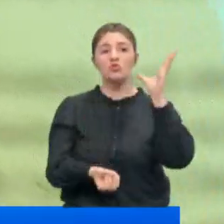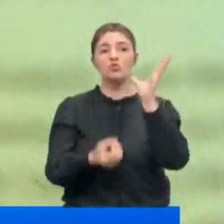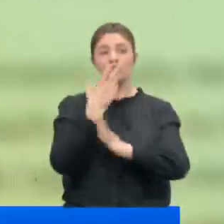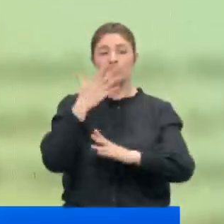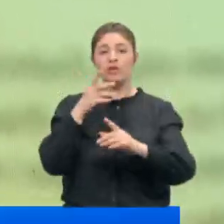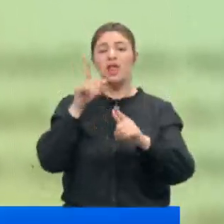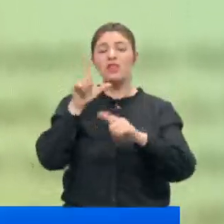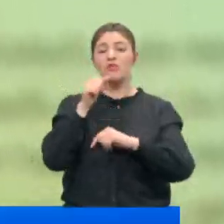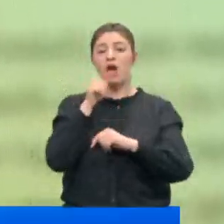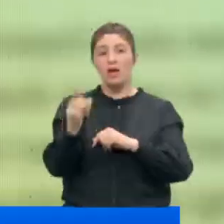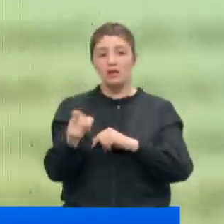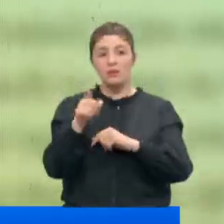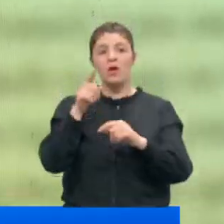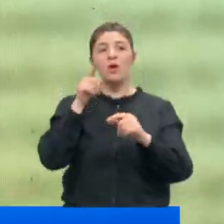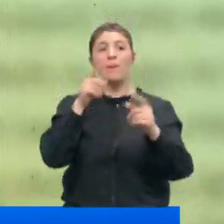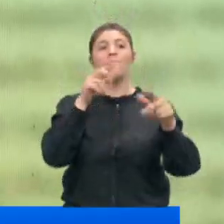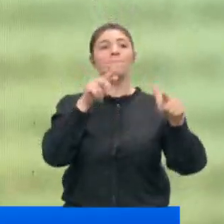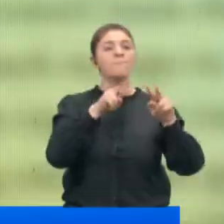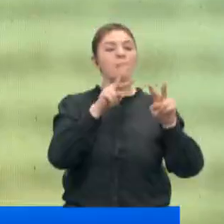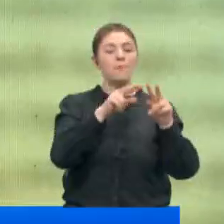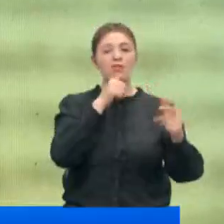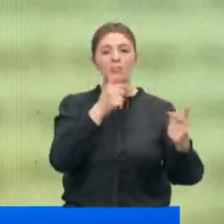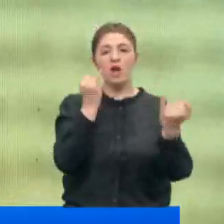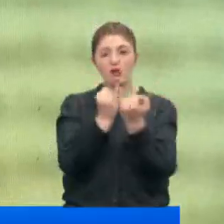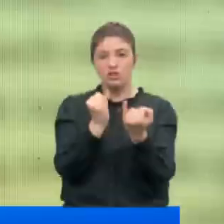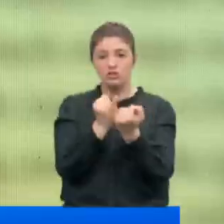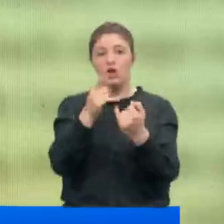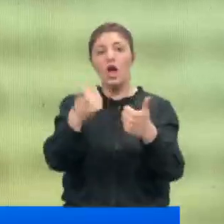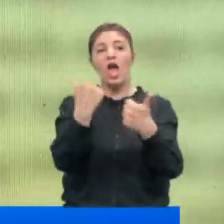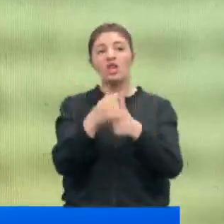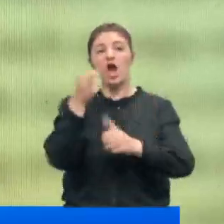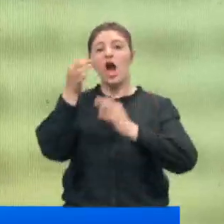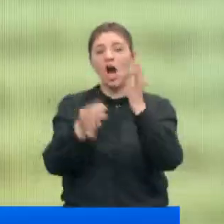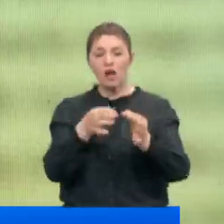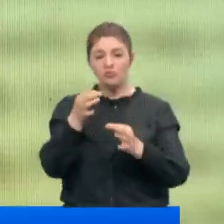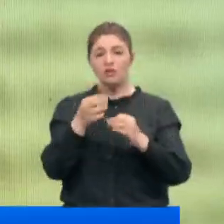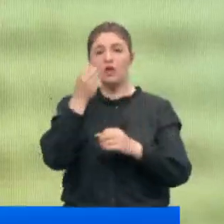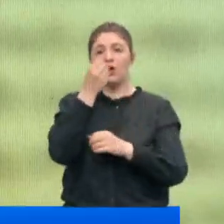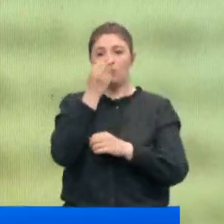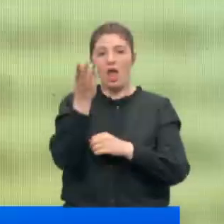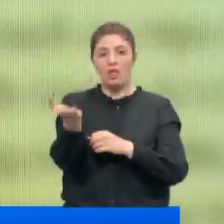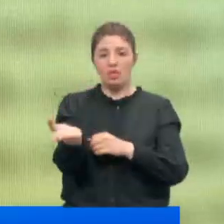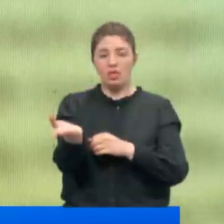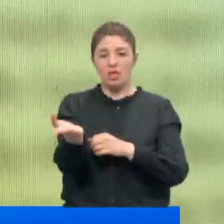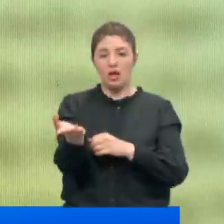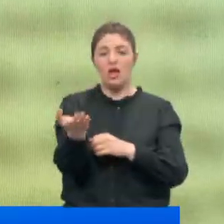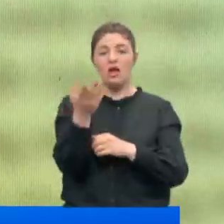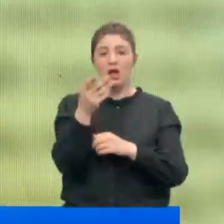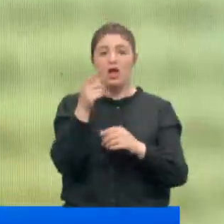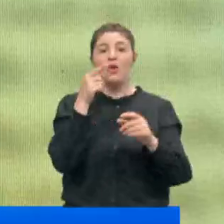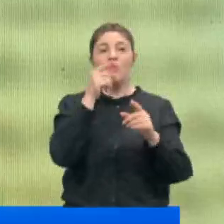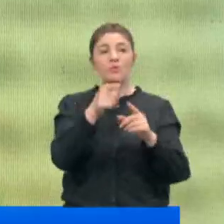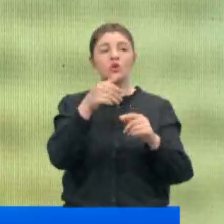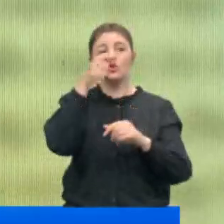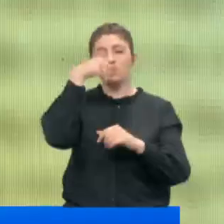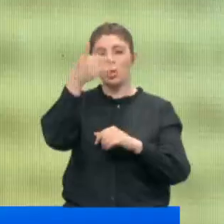Agül ise Mehmet Fatih Agül'ün kardeşi. Mehmet Fatih Agül'ün eşinin amcası Fethullah Gülen. Mehmet Fatih Agül